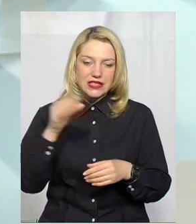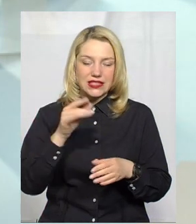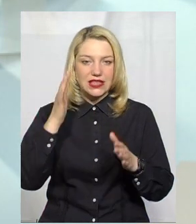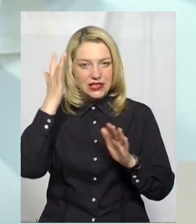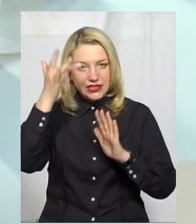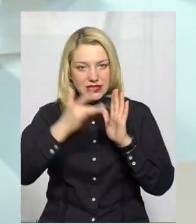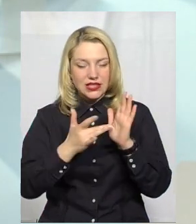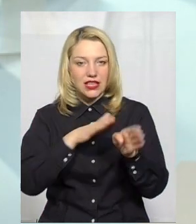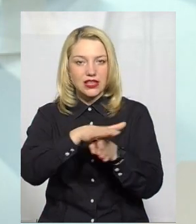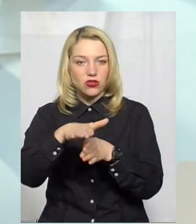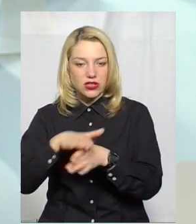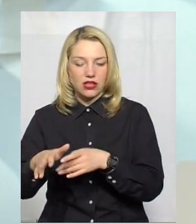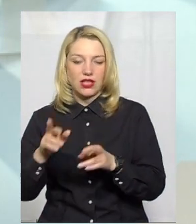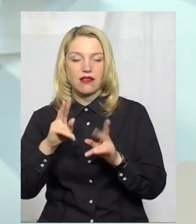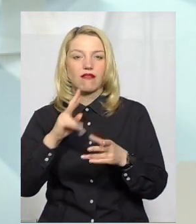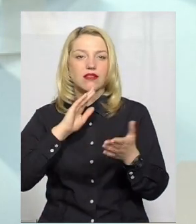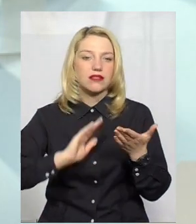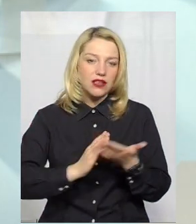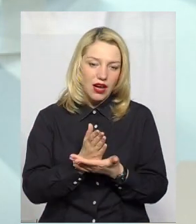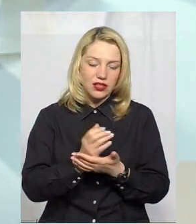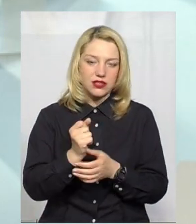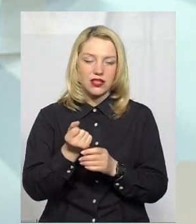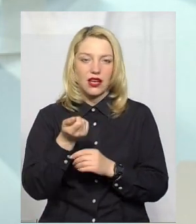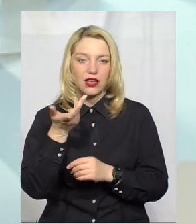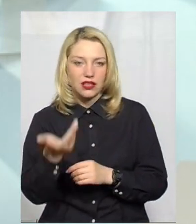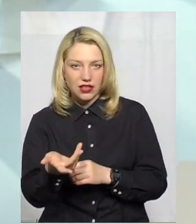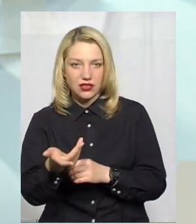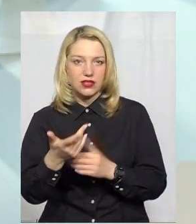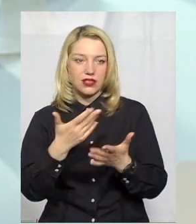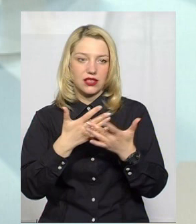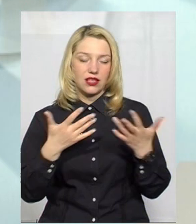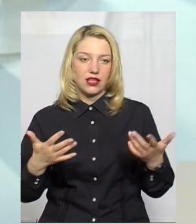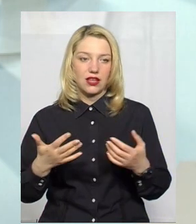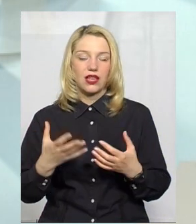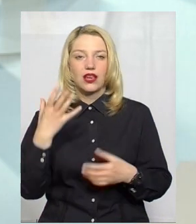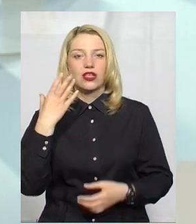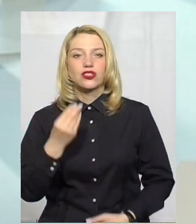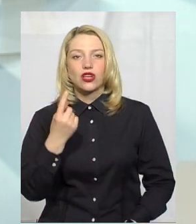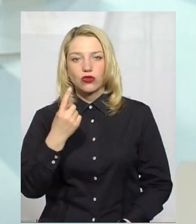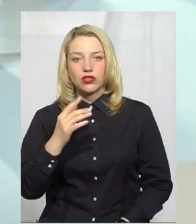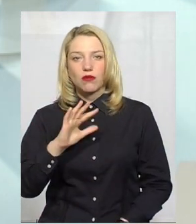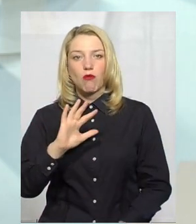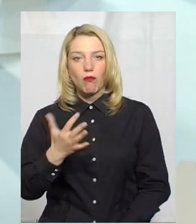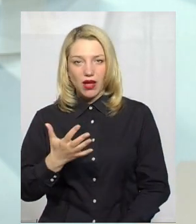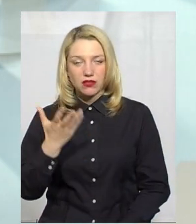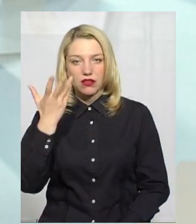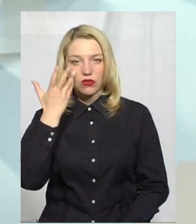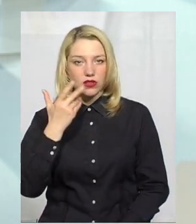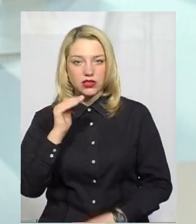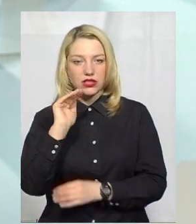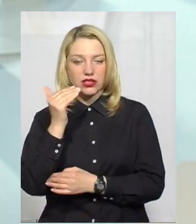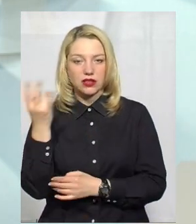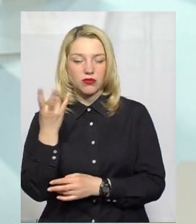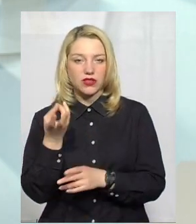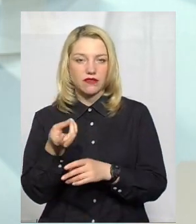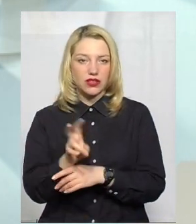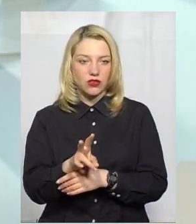Якісно, як вони досягнуті, якісно, кількісно і так далі. Ще один момент, коли дитина має